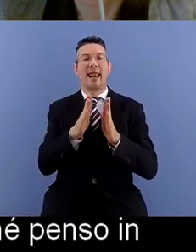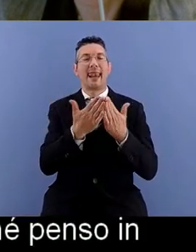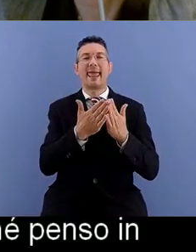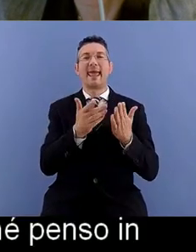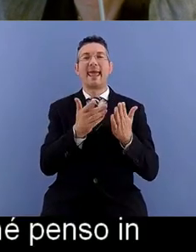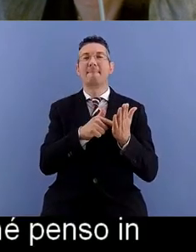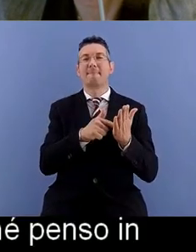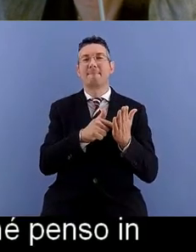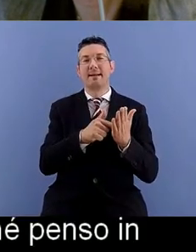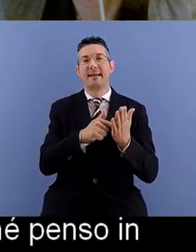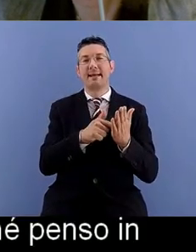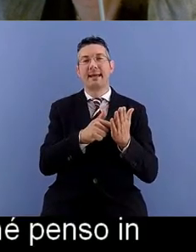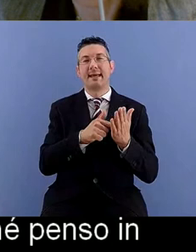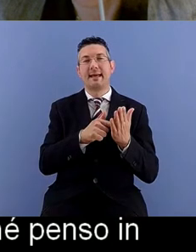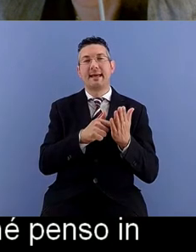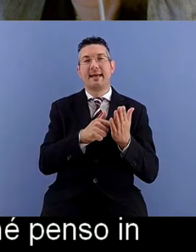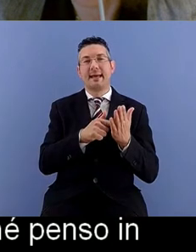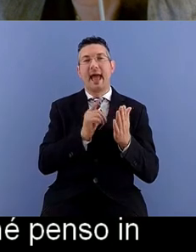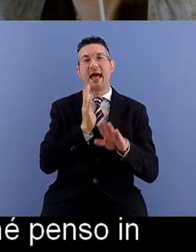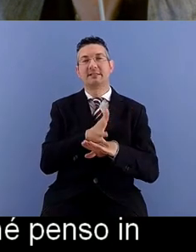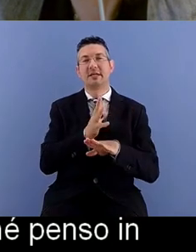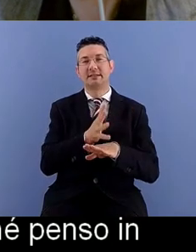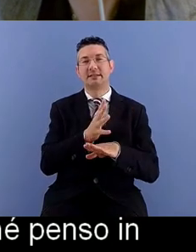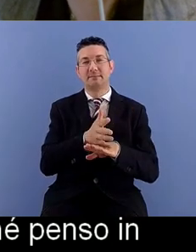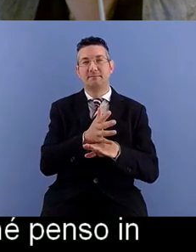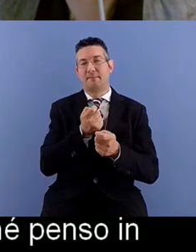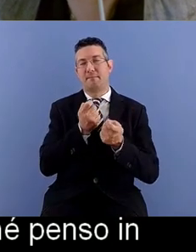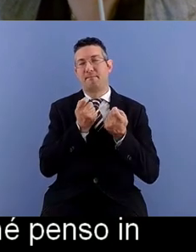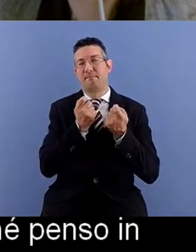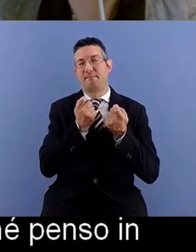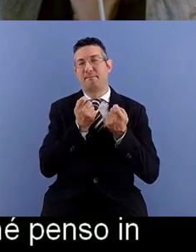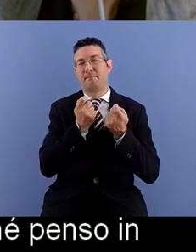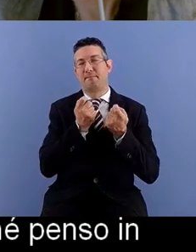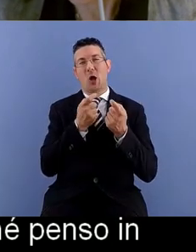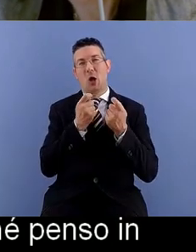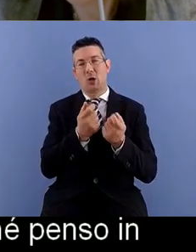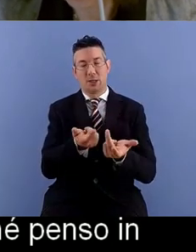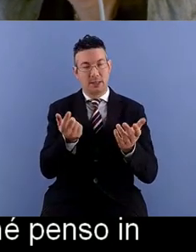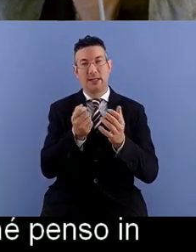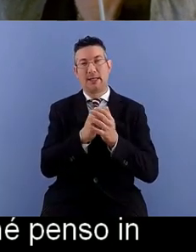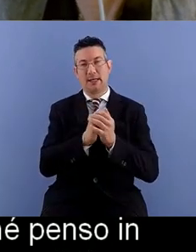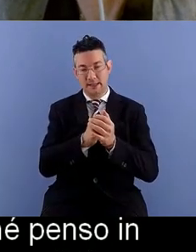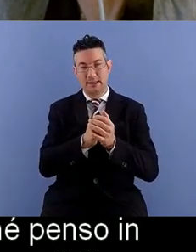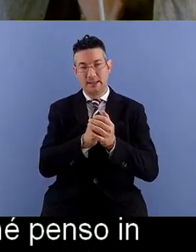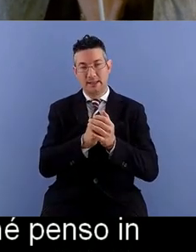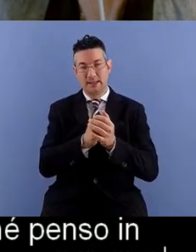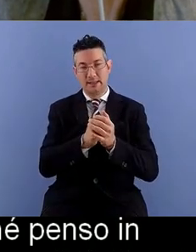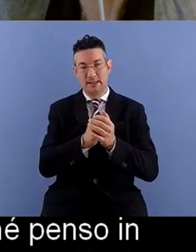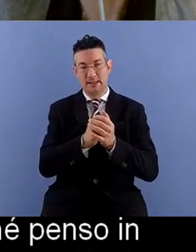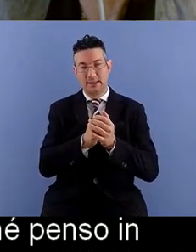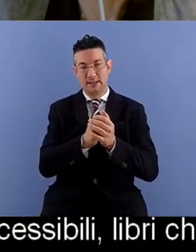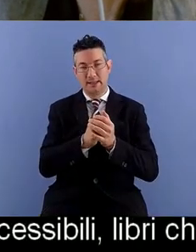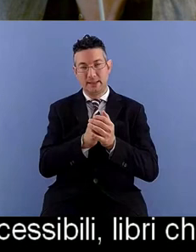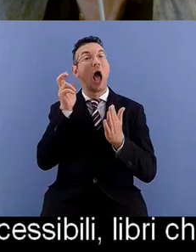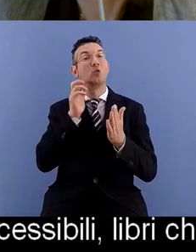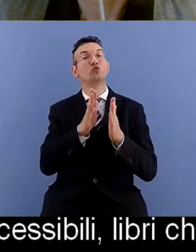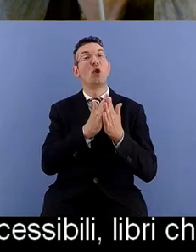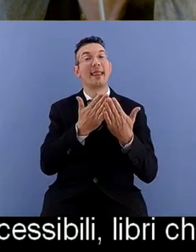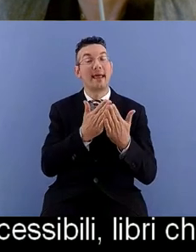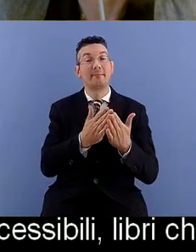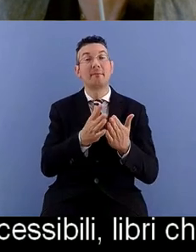modalità informati accessibili libri che possono essere audiolibri o ebook